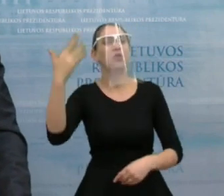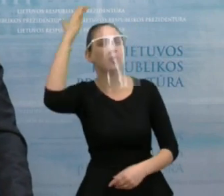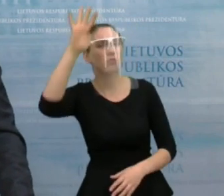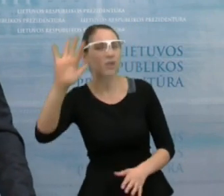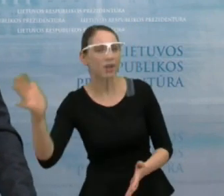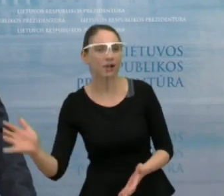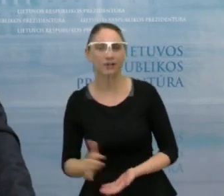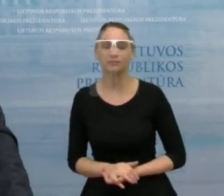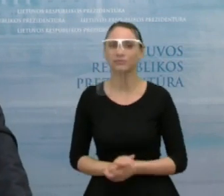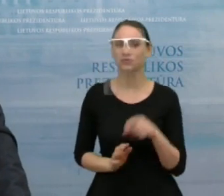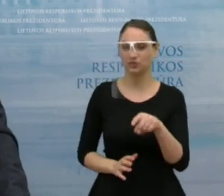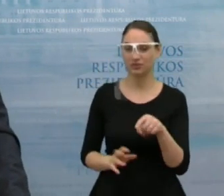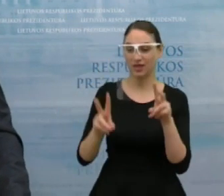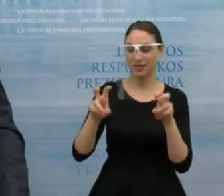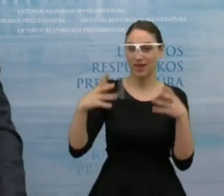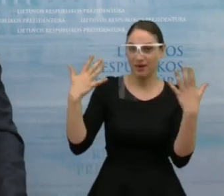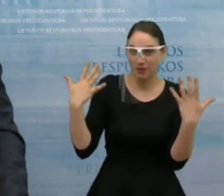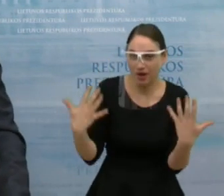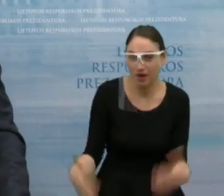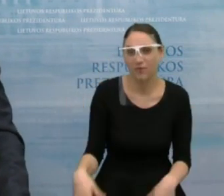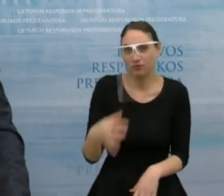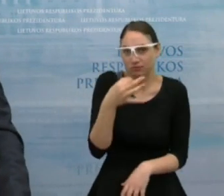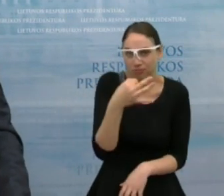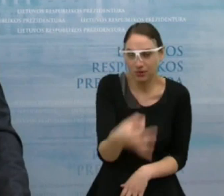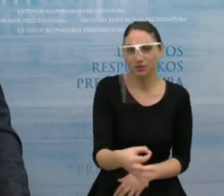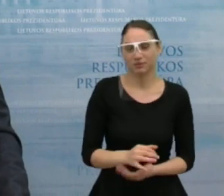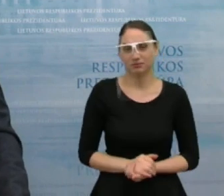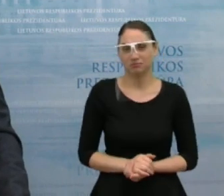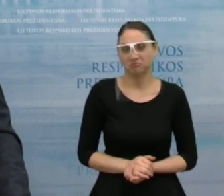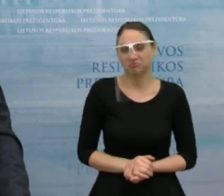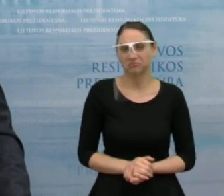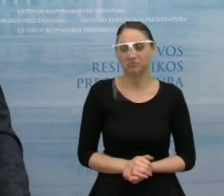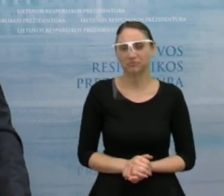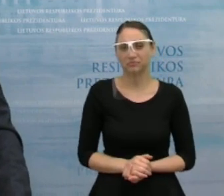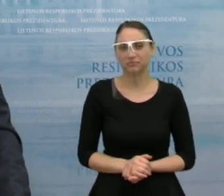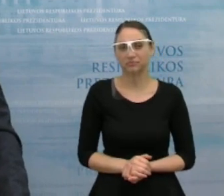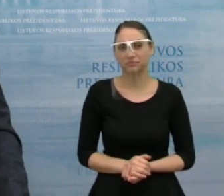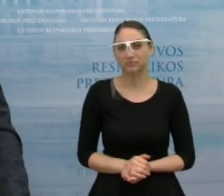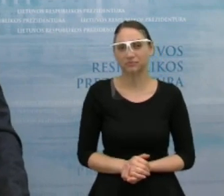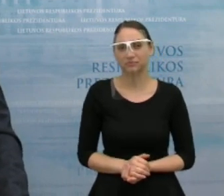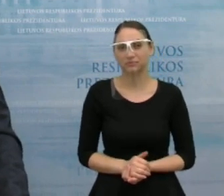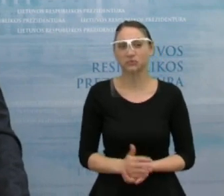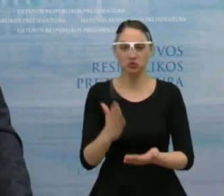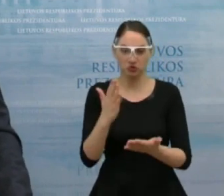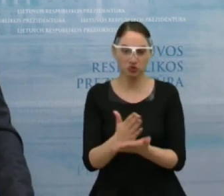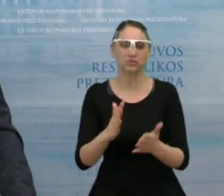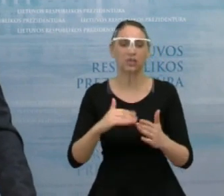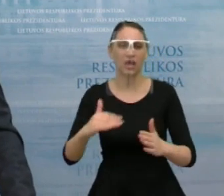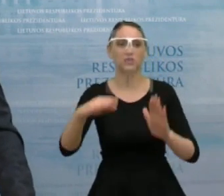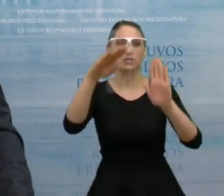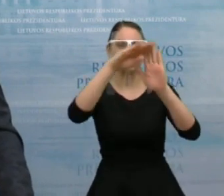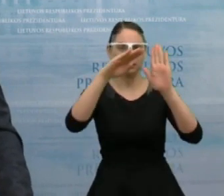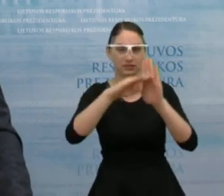klausomu jau esame išsakę poziciją ir iš tikrųjų galioja labai konkreti tvarka, kaip